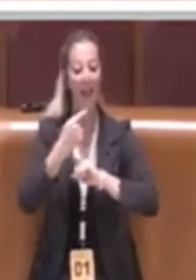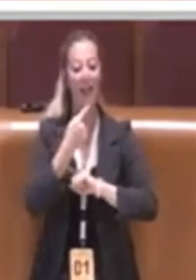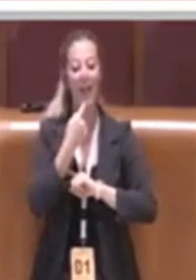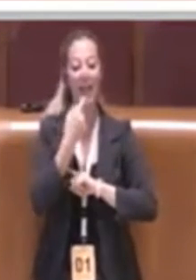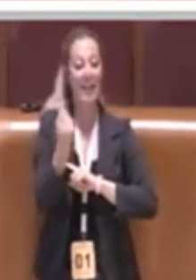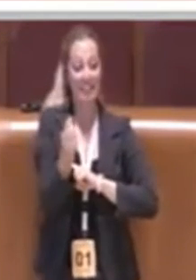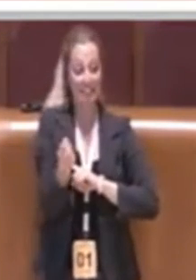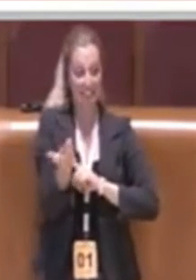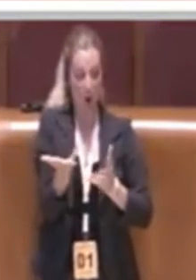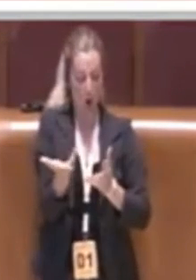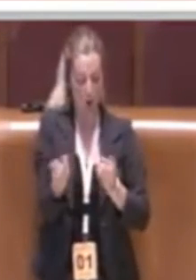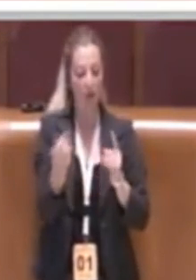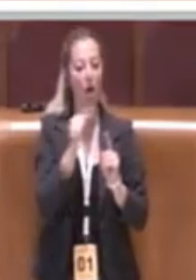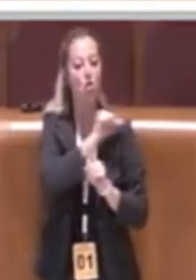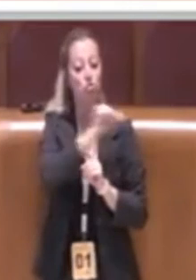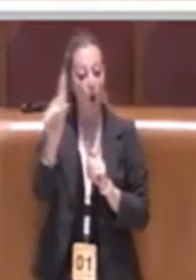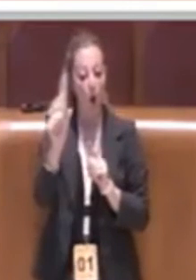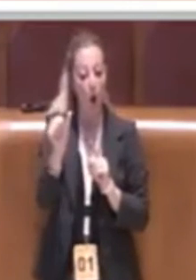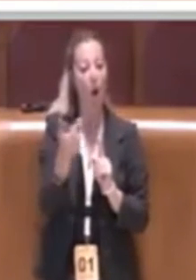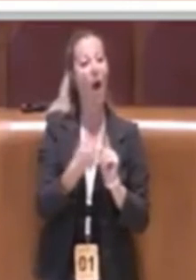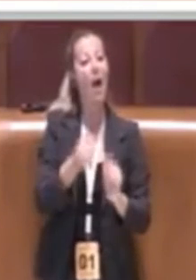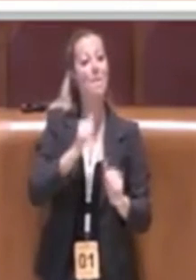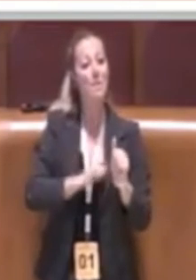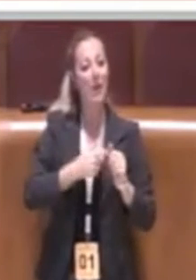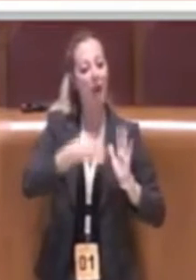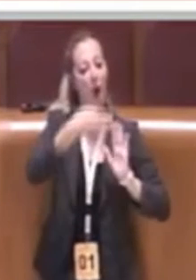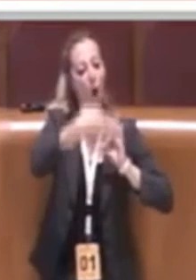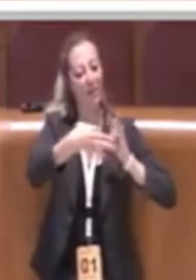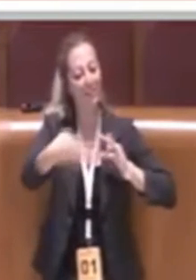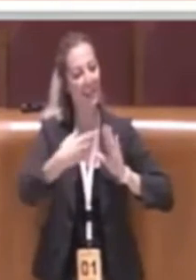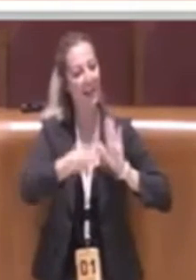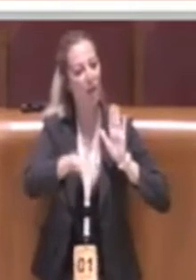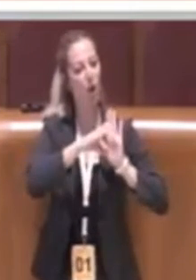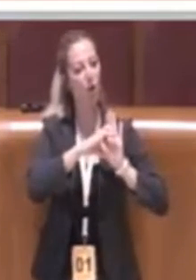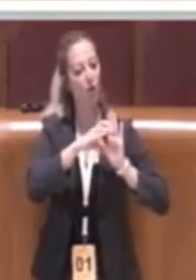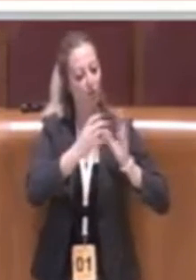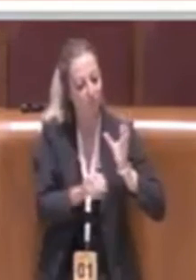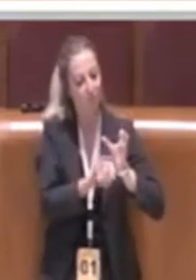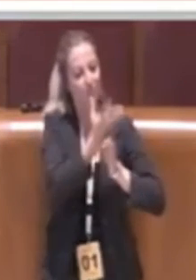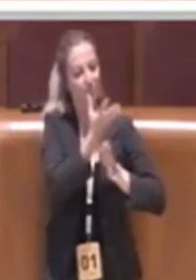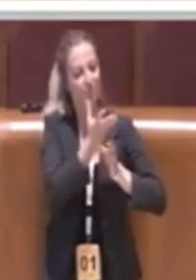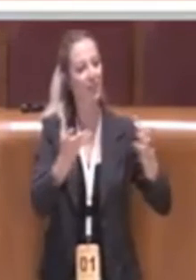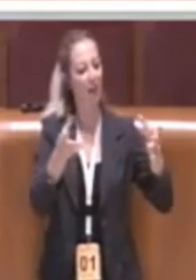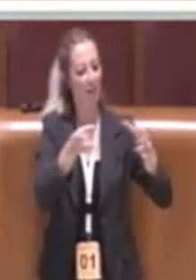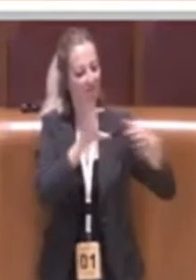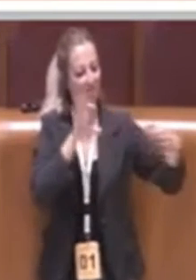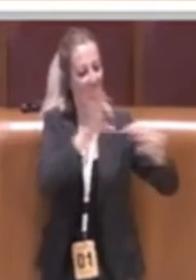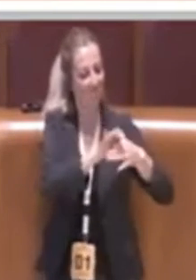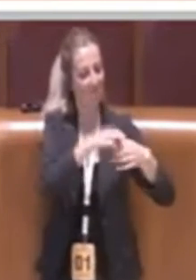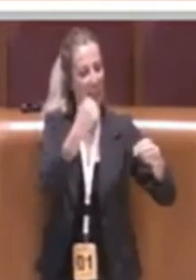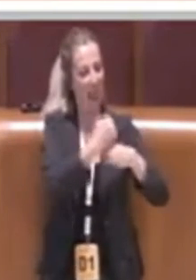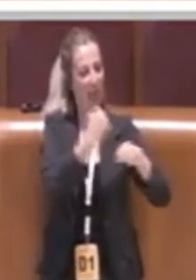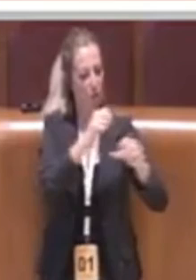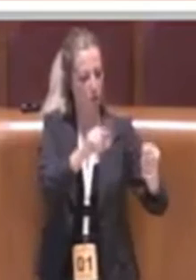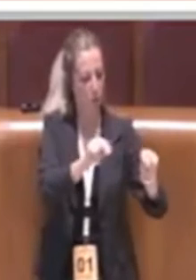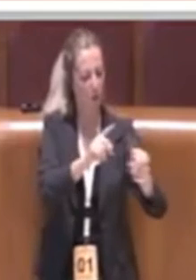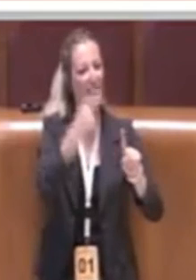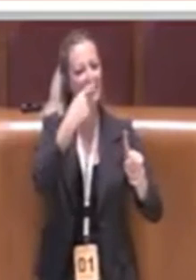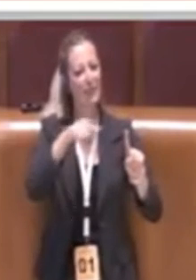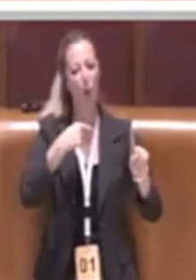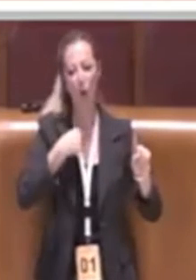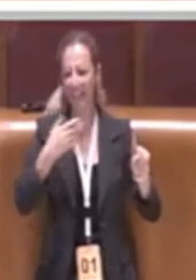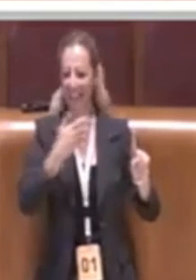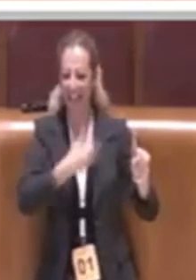non soltanto quelle preordinate alla Costituzione ex novo dei rapporti di lavoro come le procedure aperte ai candidati